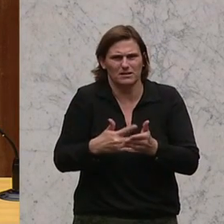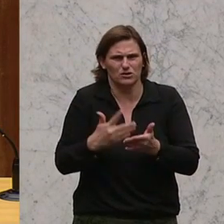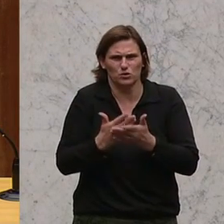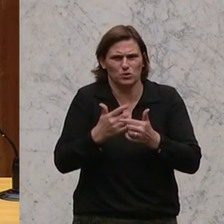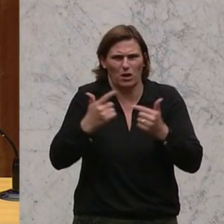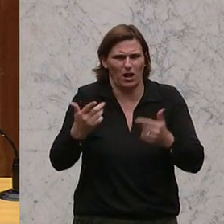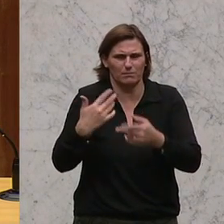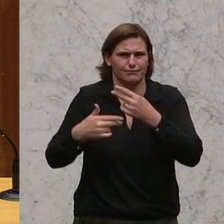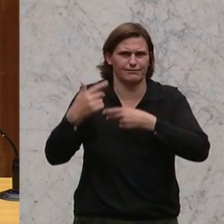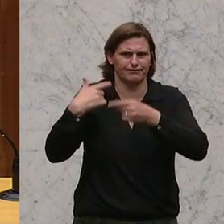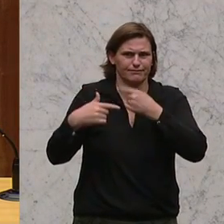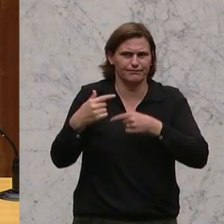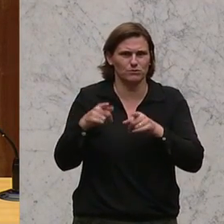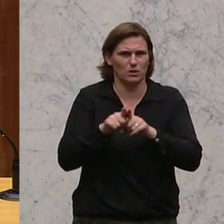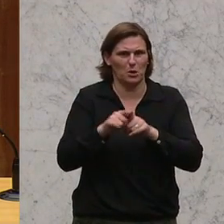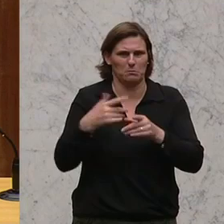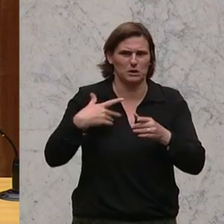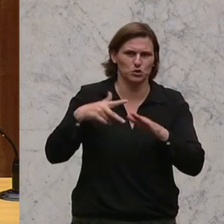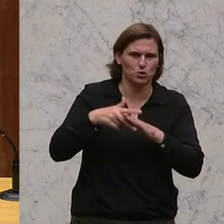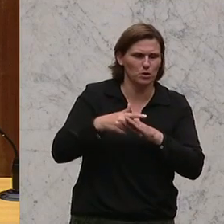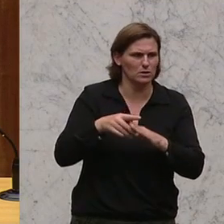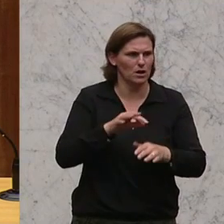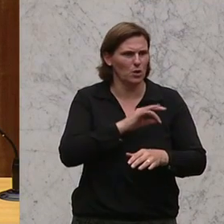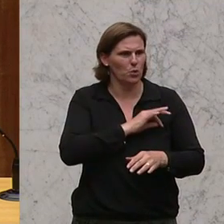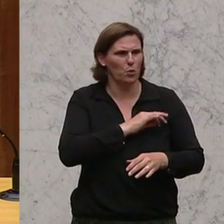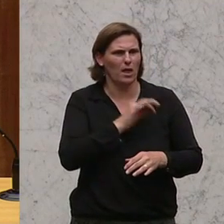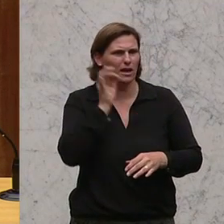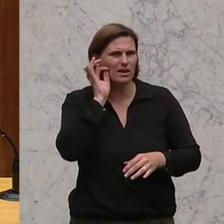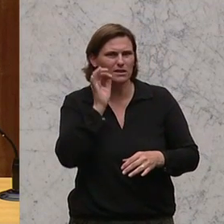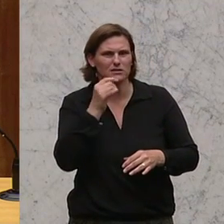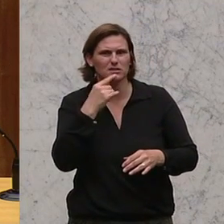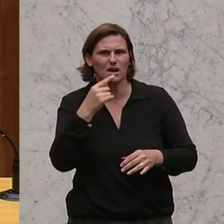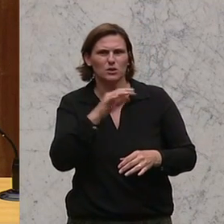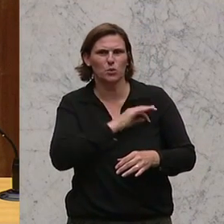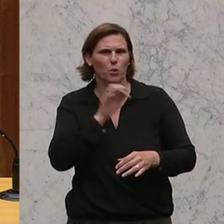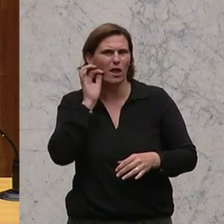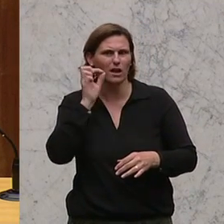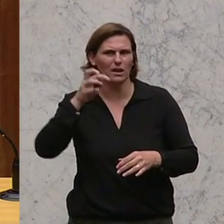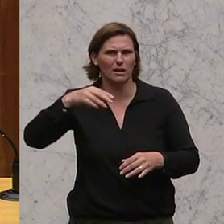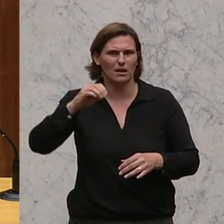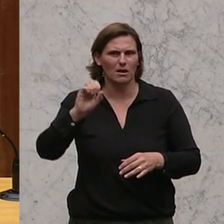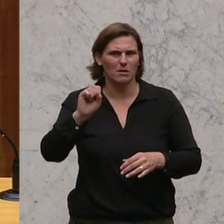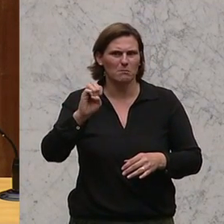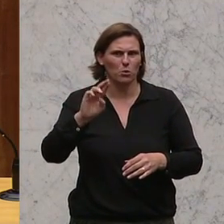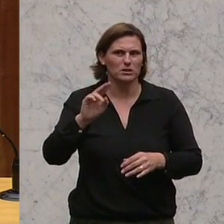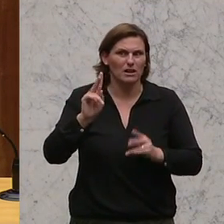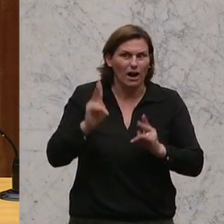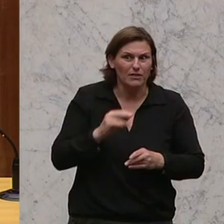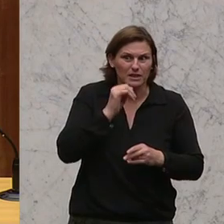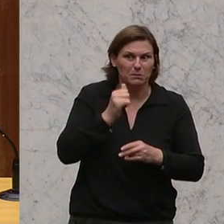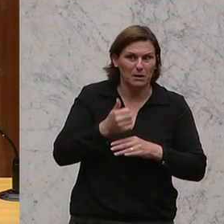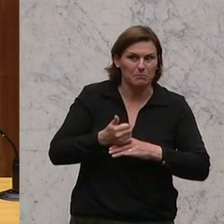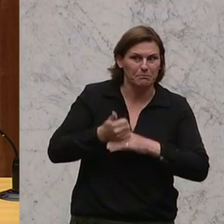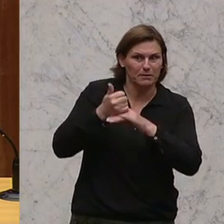Und da gibt es eine Reihe auch, hat mich ein bisschen gestört, die Kollegin Schittenhelm, die gemeint hat, Kollegin Moser kann doch nicht mehr Vorsitzende des